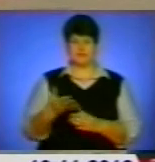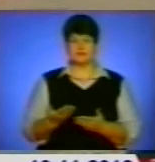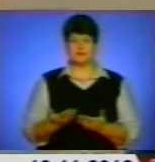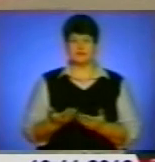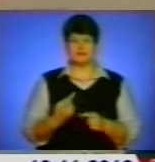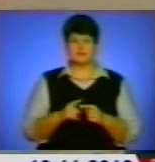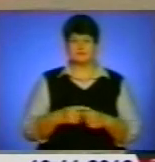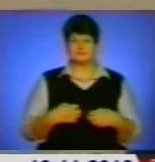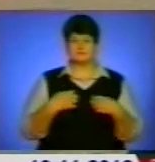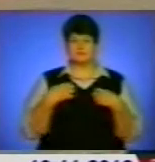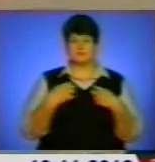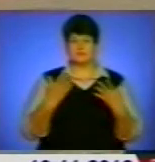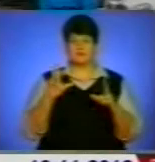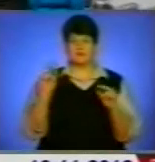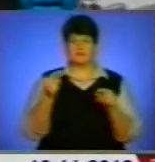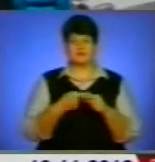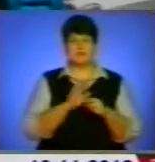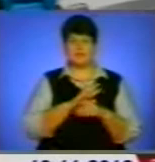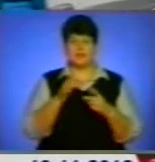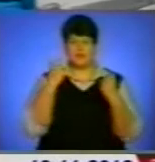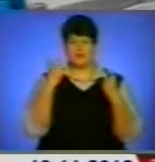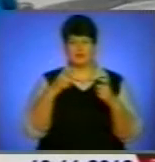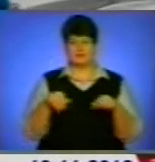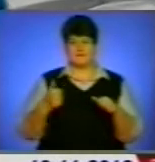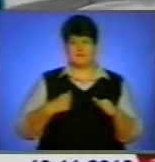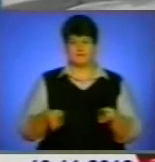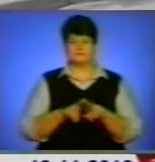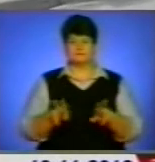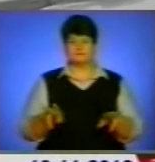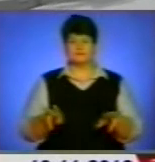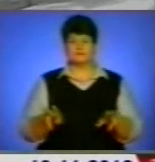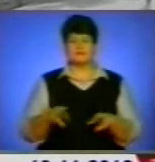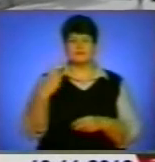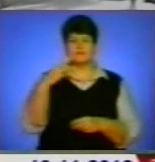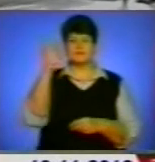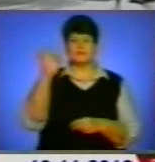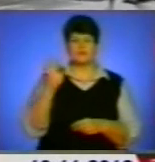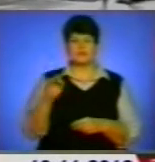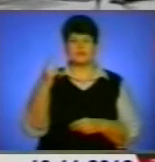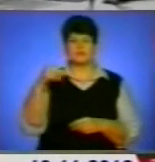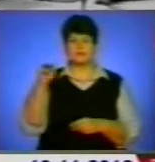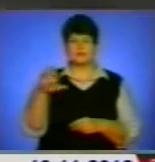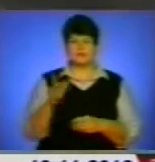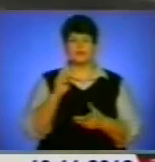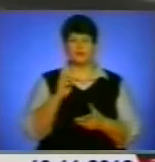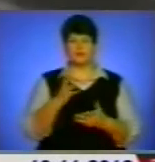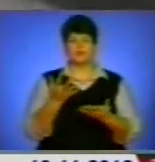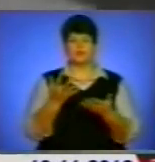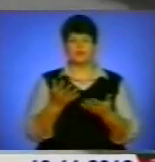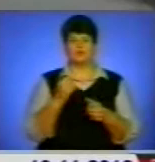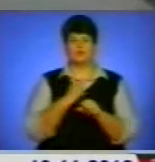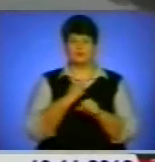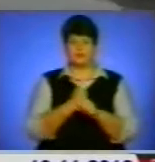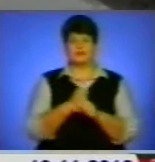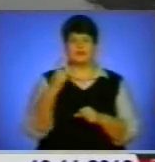і ми їх називаємо неоголошеною війною. За статистикою, 30% випадків ДТП скоїли водії зі стажем керування до 3 років.